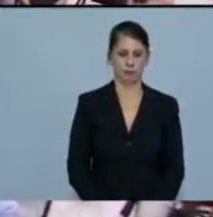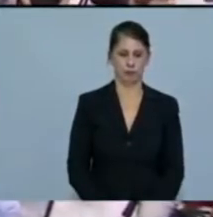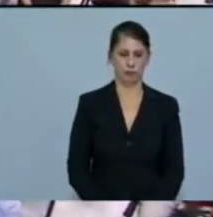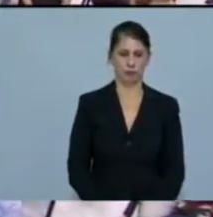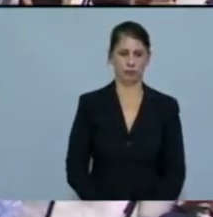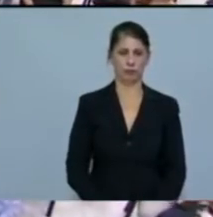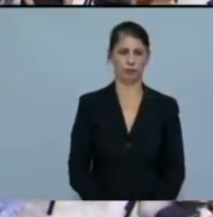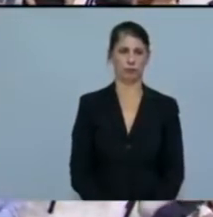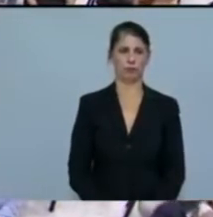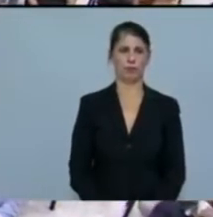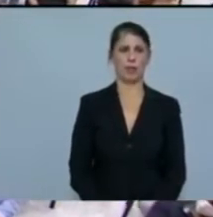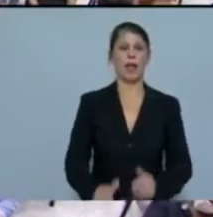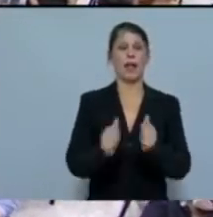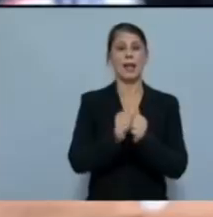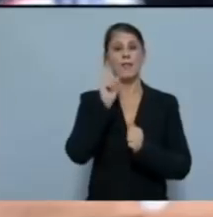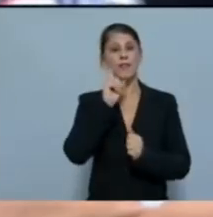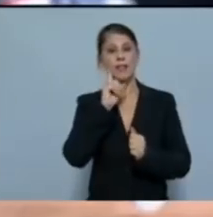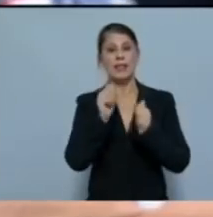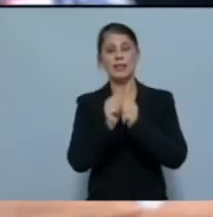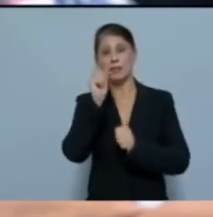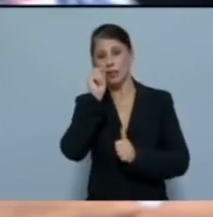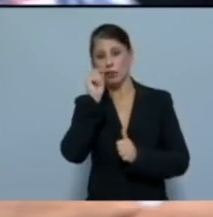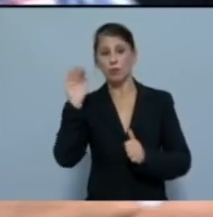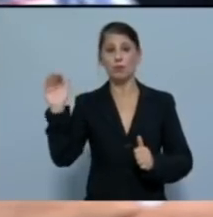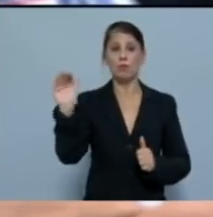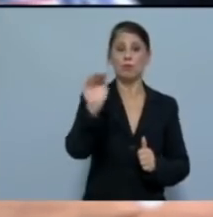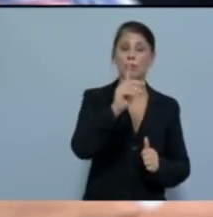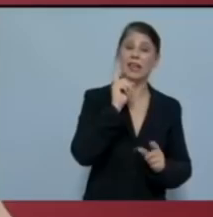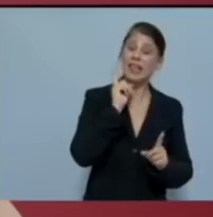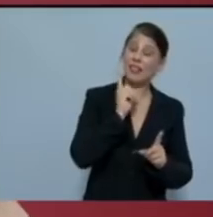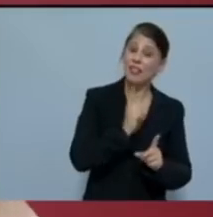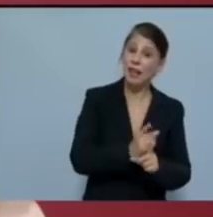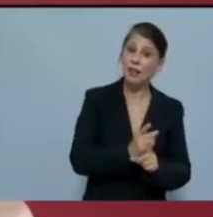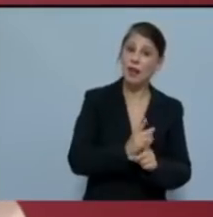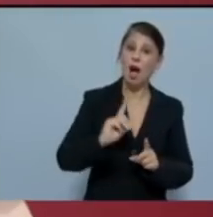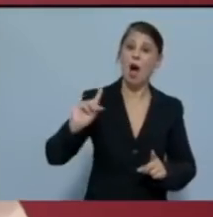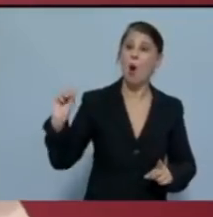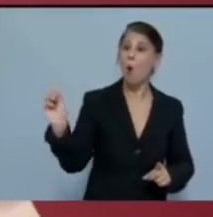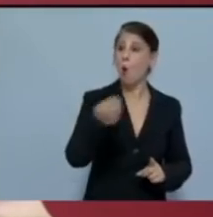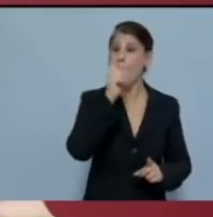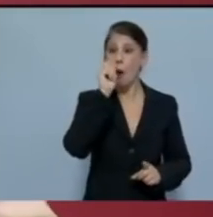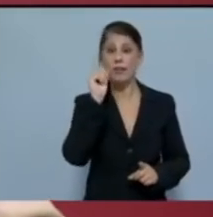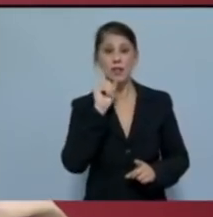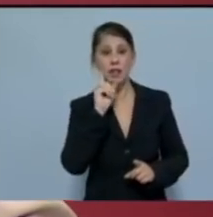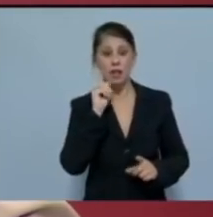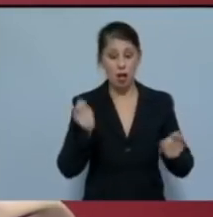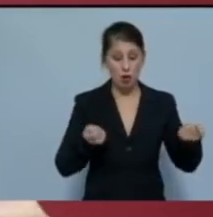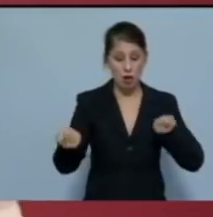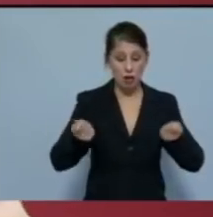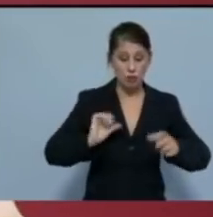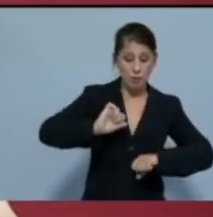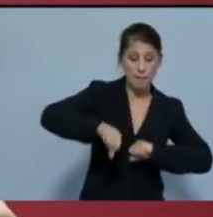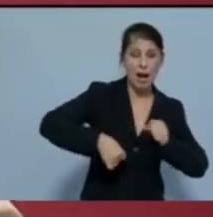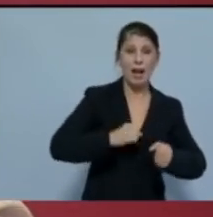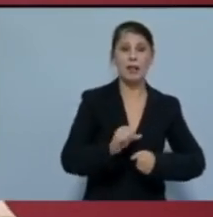Φίλες και φίλοι, σας καλούμε ιδιαίτερα, όλους και όλες, να οργανώσουμε την πάλη